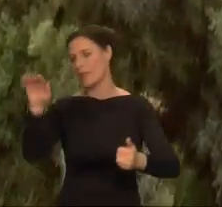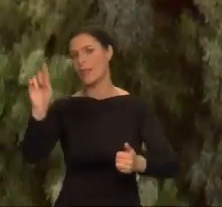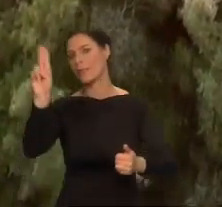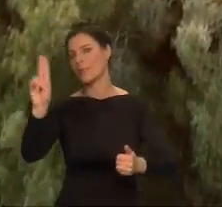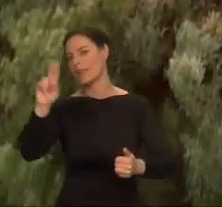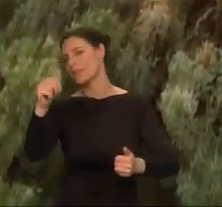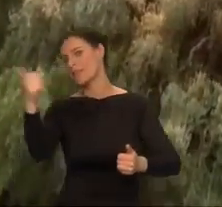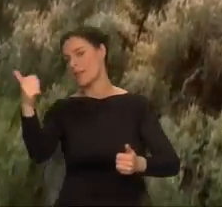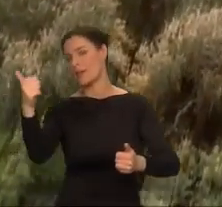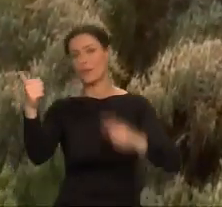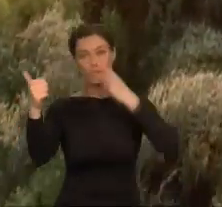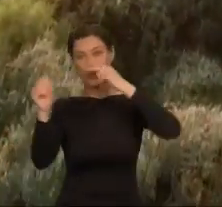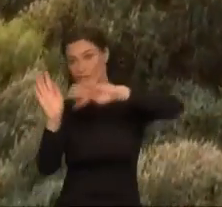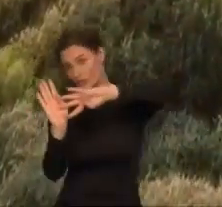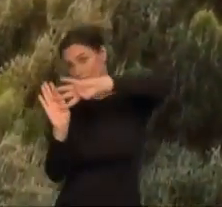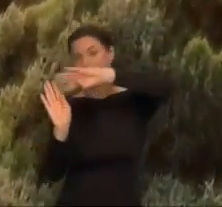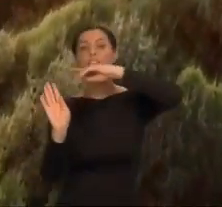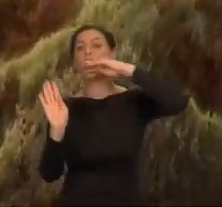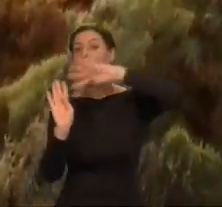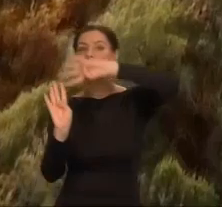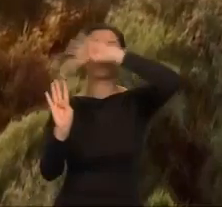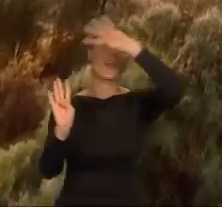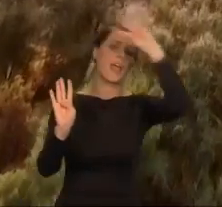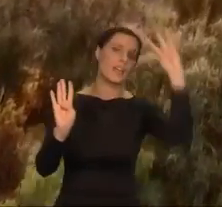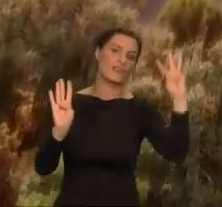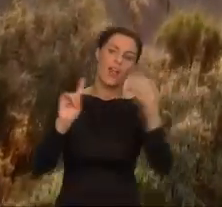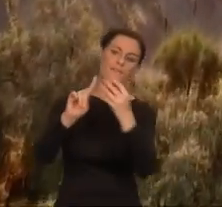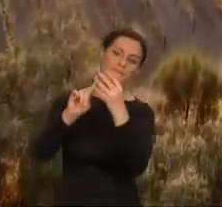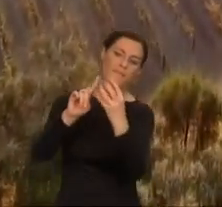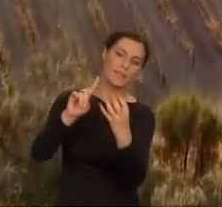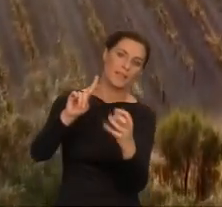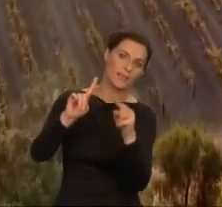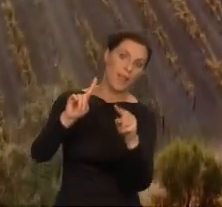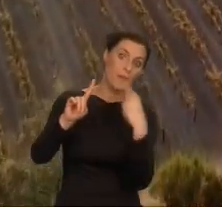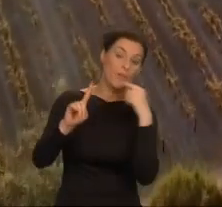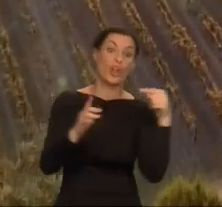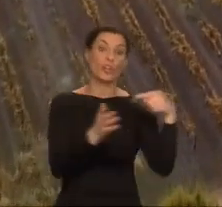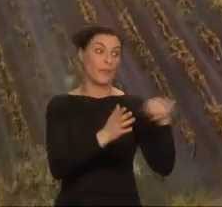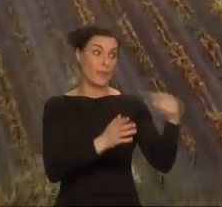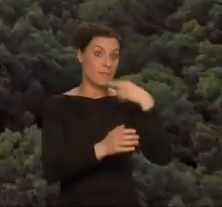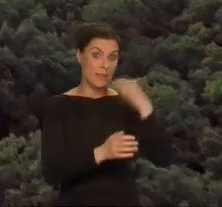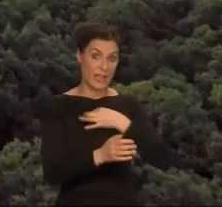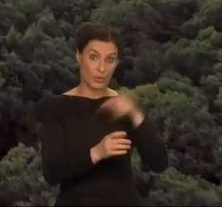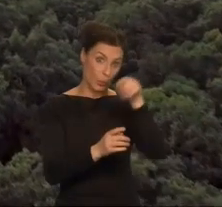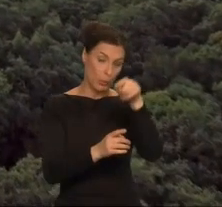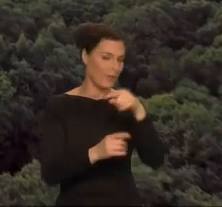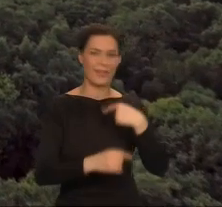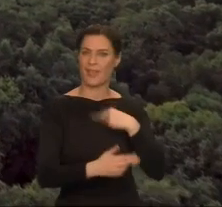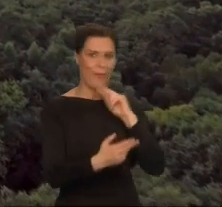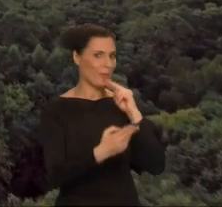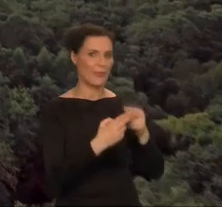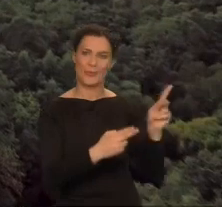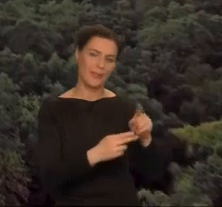tęczę i winnice podtęczą i może powiesz to tutaj. Lecz ja powiem trochę dalej.